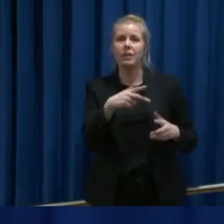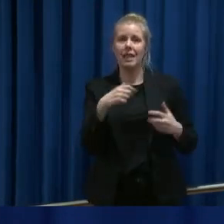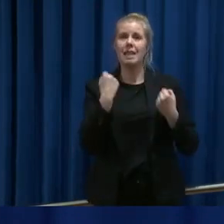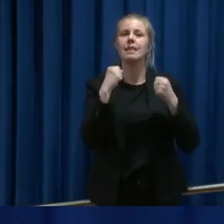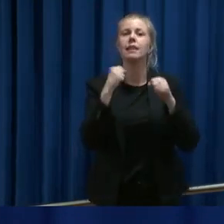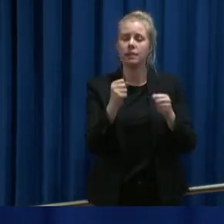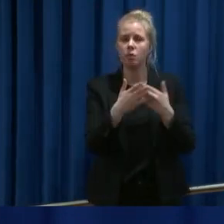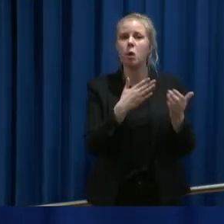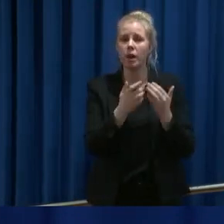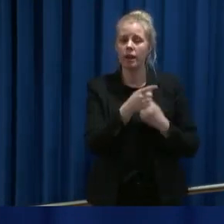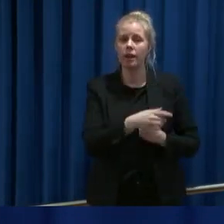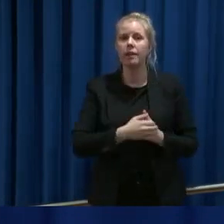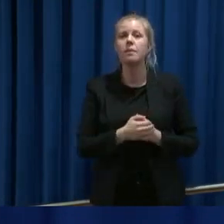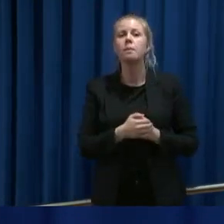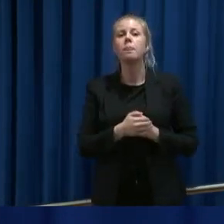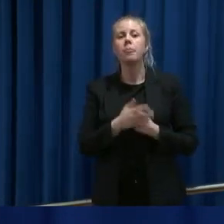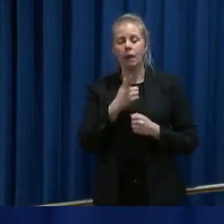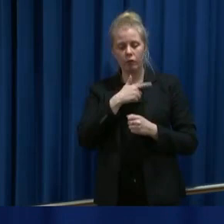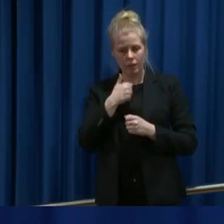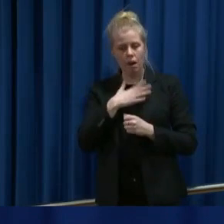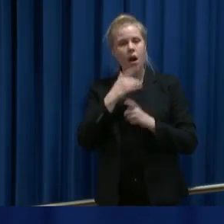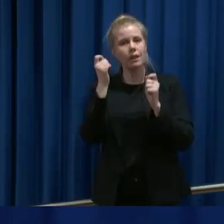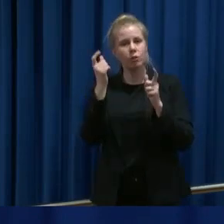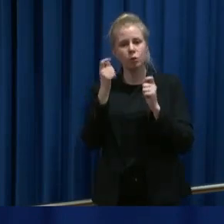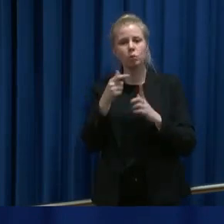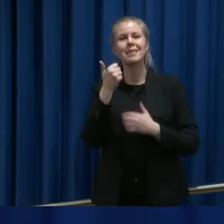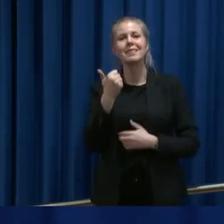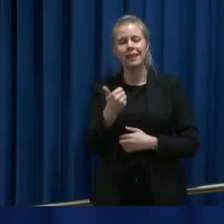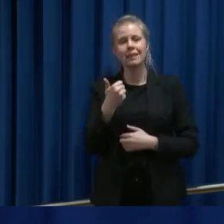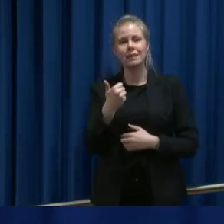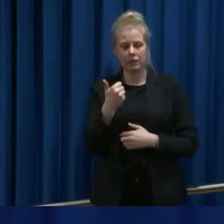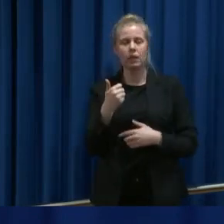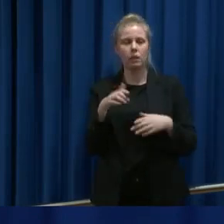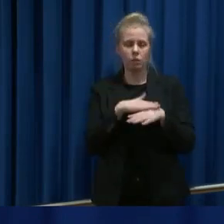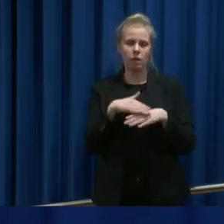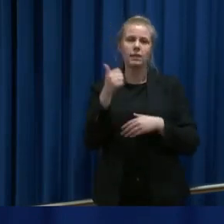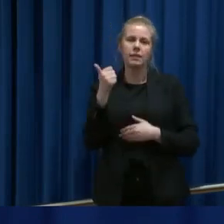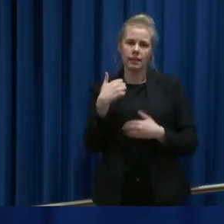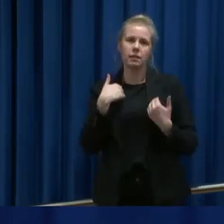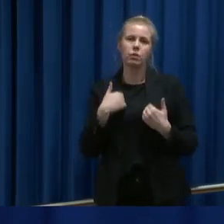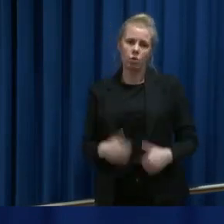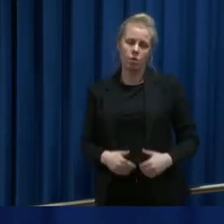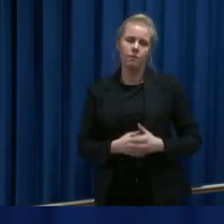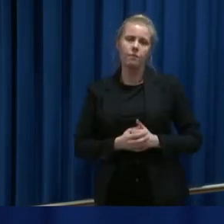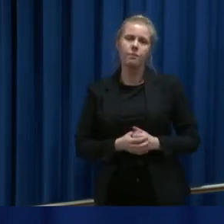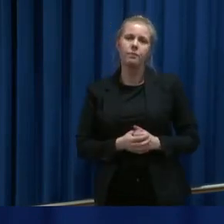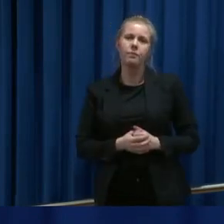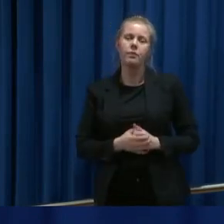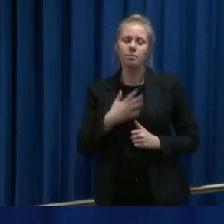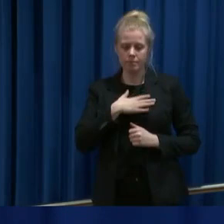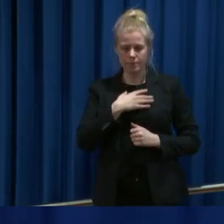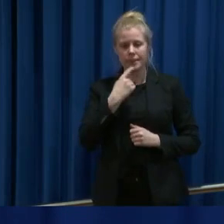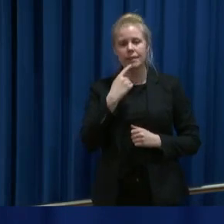og vi har informasjon om seks støtsfall totalt. Så vil jeg si litt